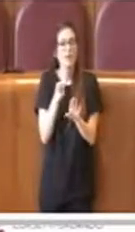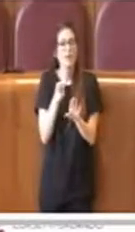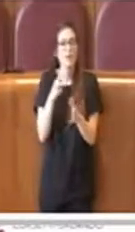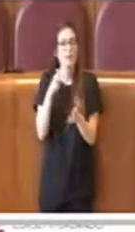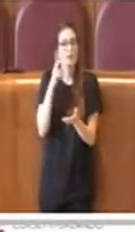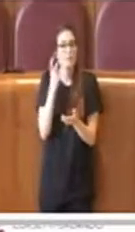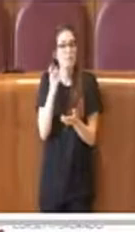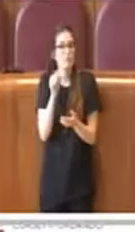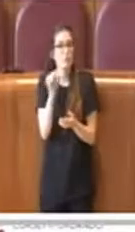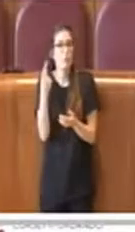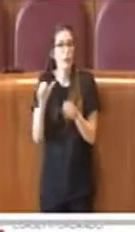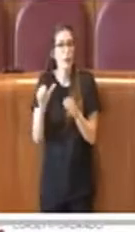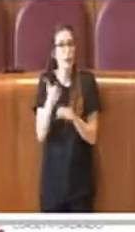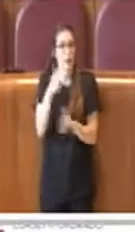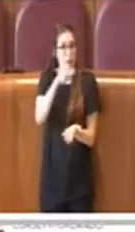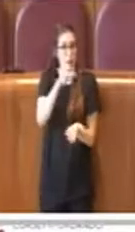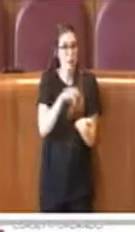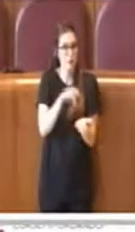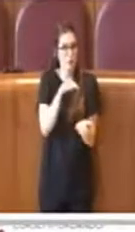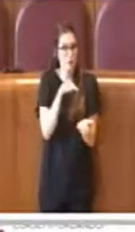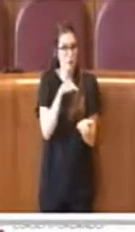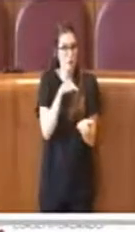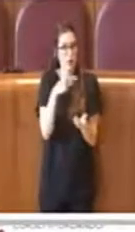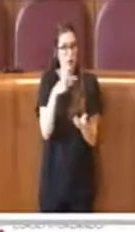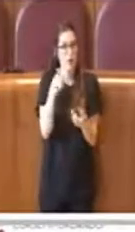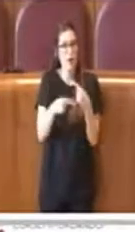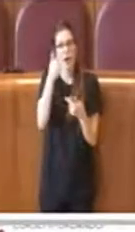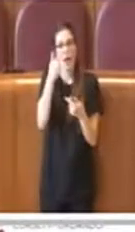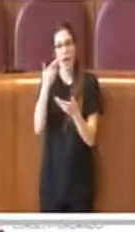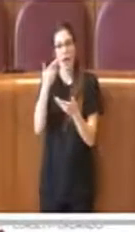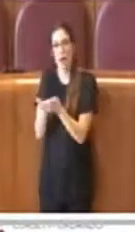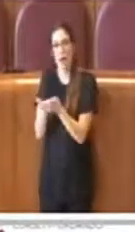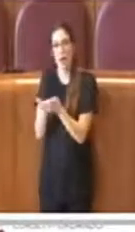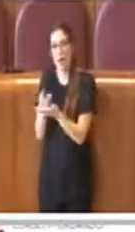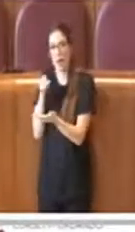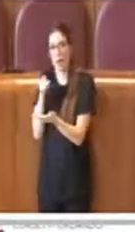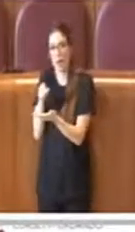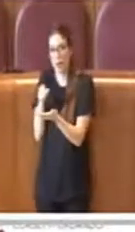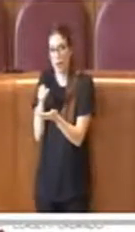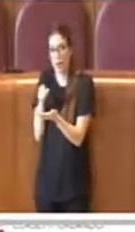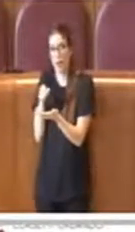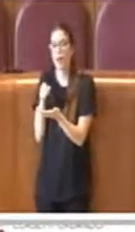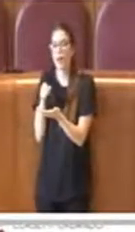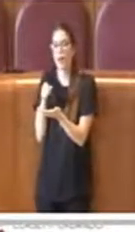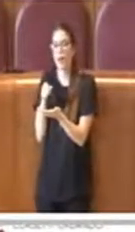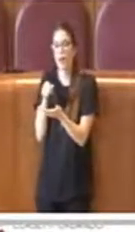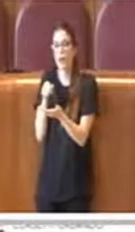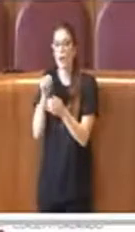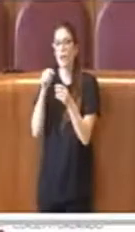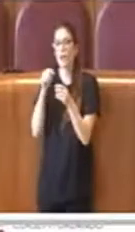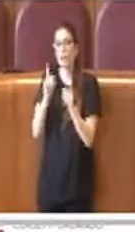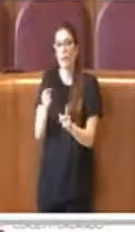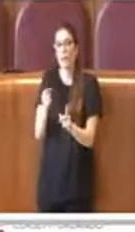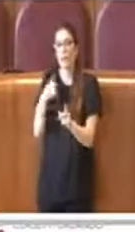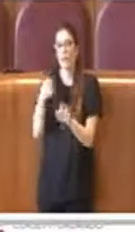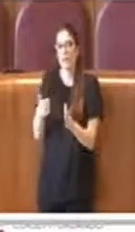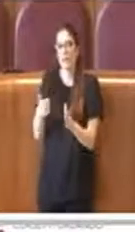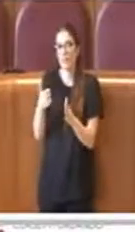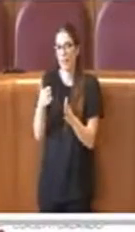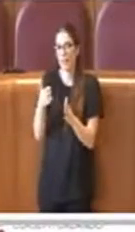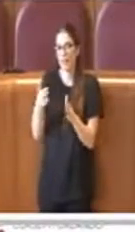attuazione e ma in seguito all'applicazione del regolamento impedisce di fatto che si possano superare i sei anni di mandato